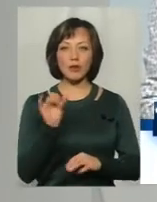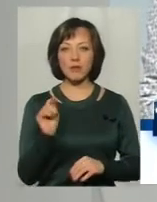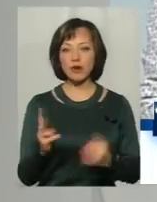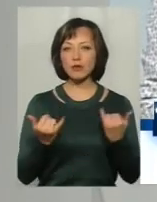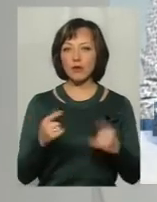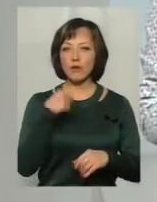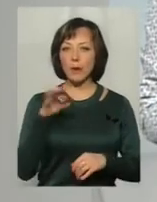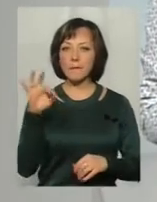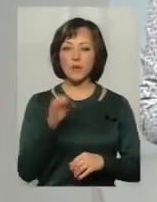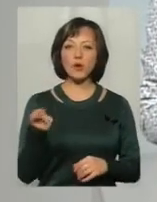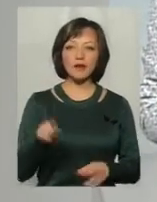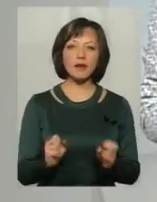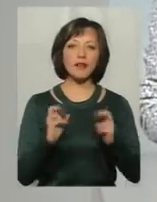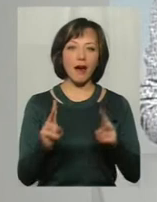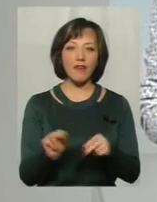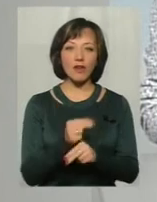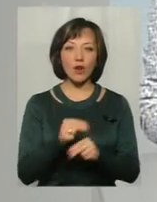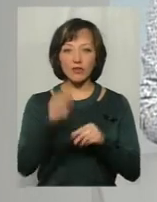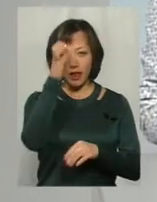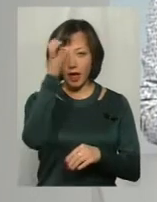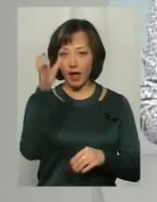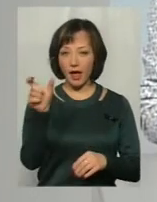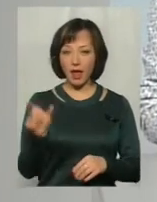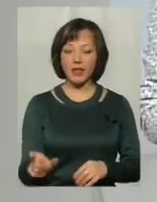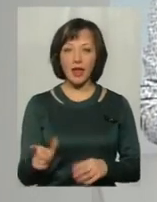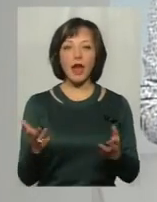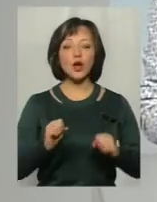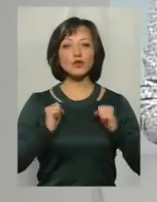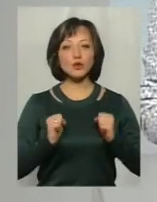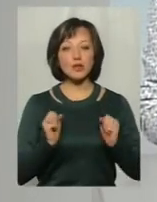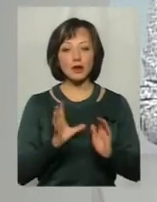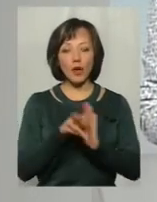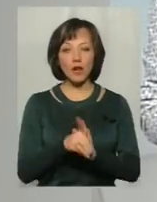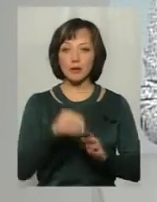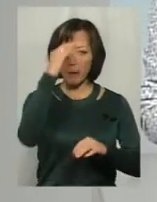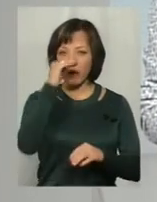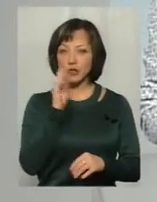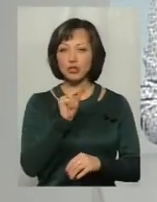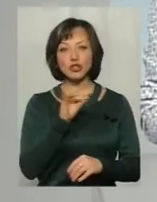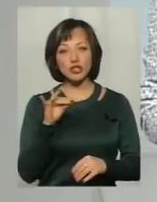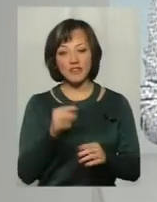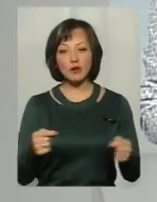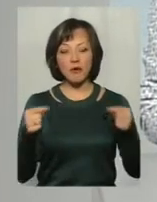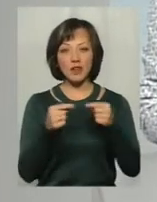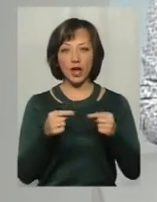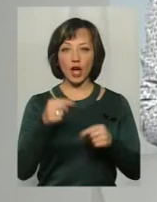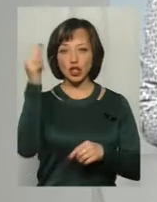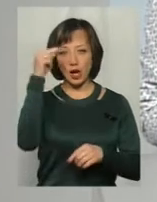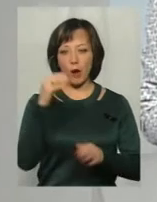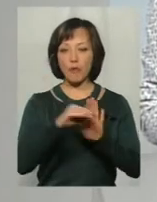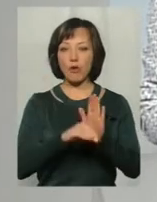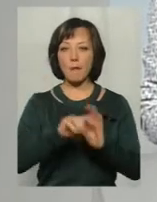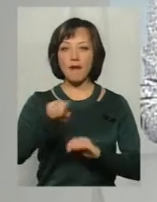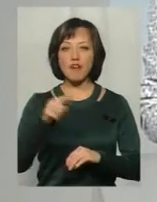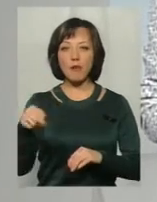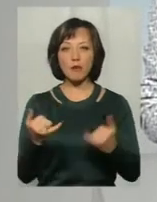Сьогодні ми говоримо про те, як виховати генія, яких зусиль мають докласти до цього батьки і чи відповідає шкільна програма вимогам